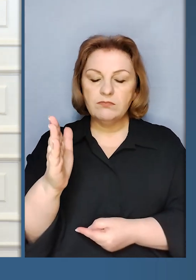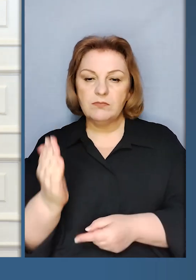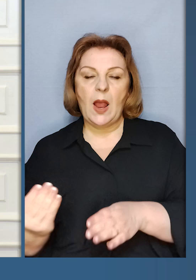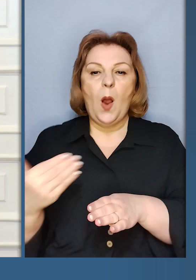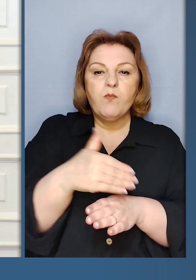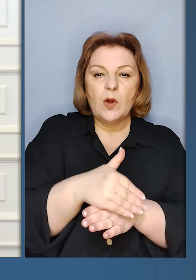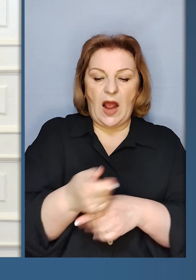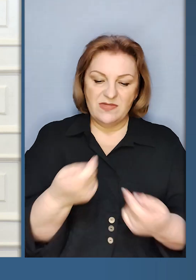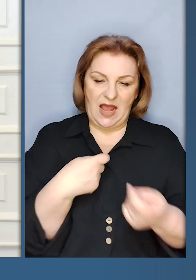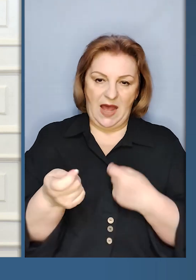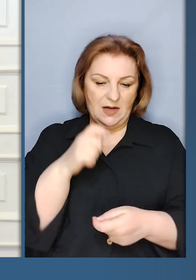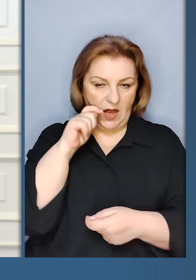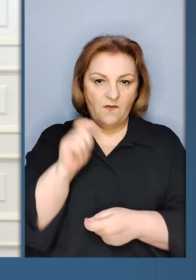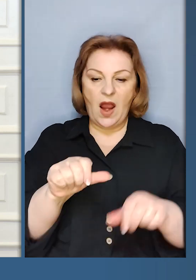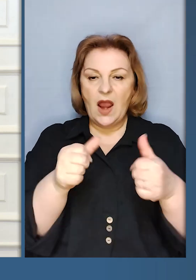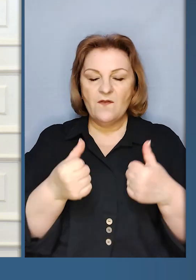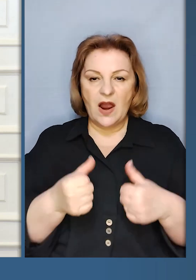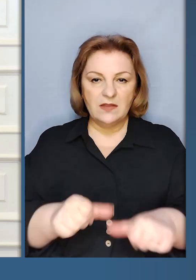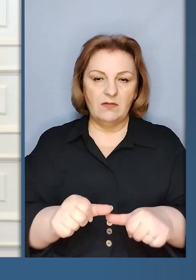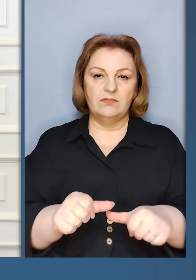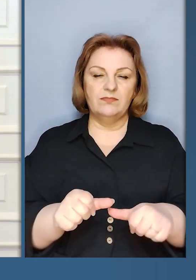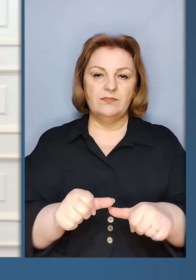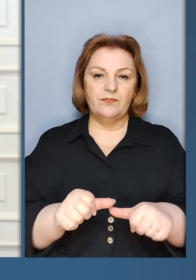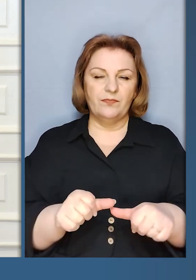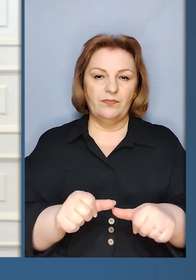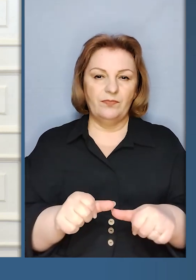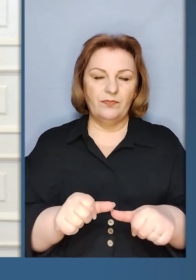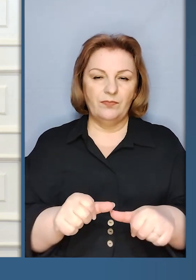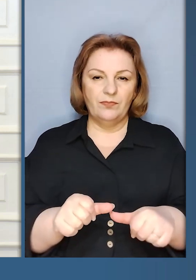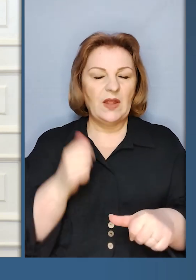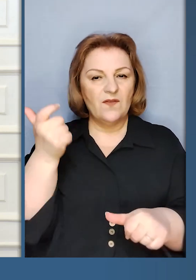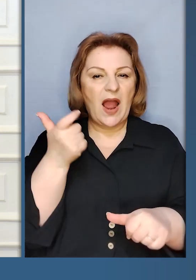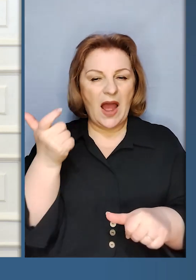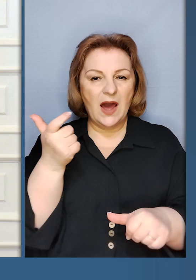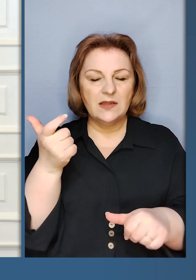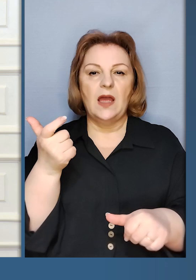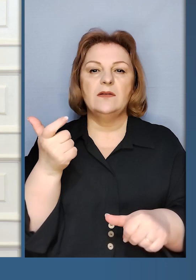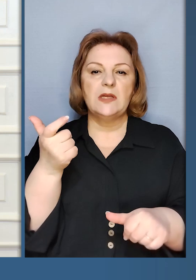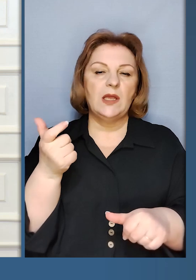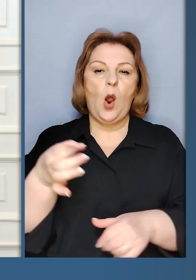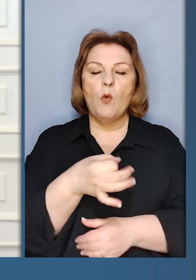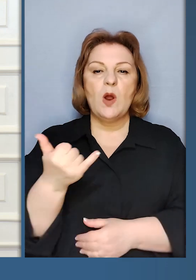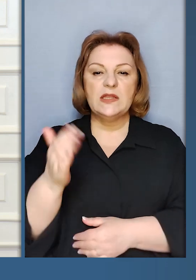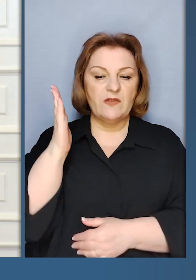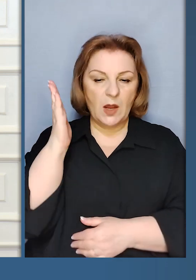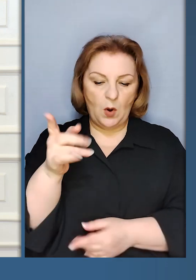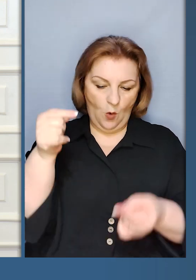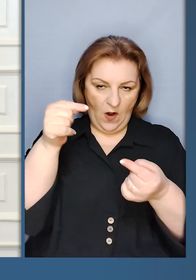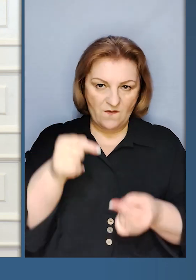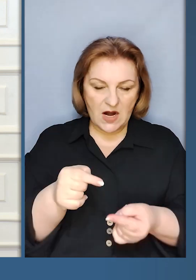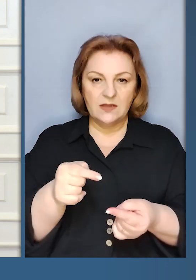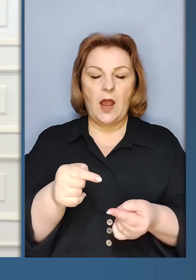приходити на ринок вже в форматі fast recovery plan. Я знаю, що в Харківській області сьогодні